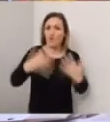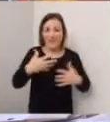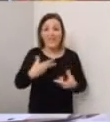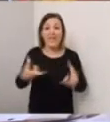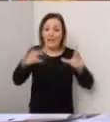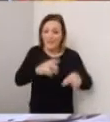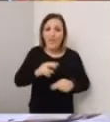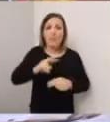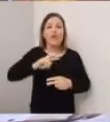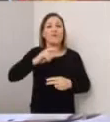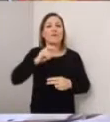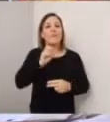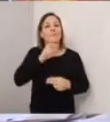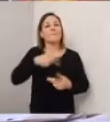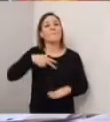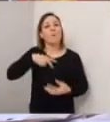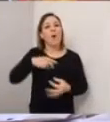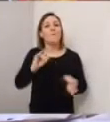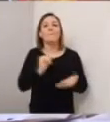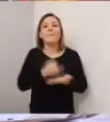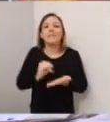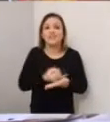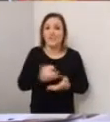ripeto precisazione, non smentita,